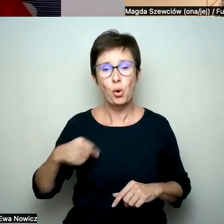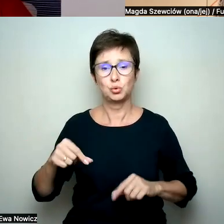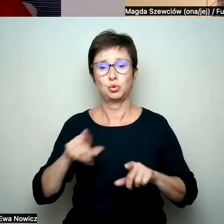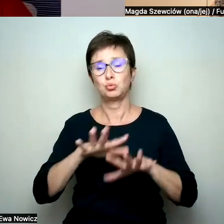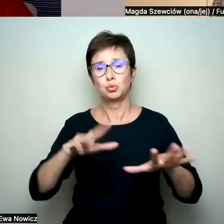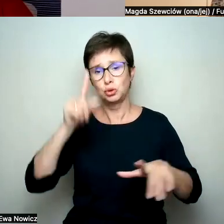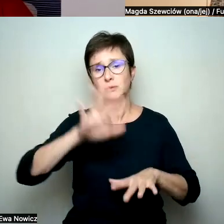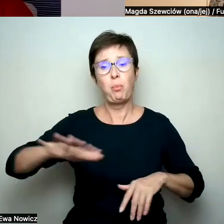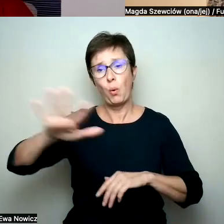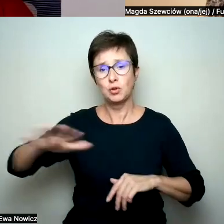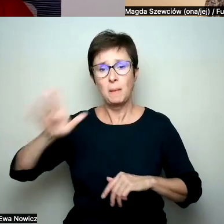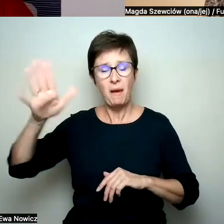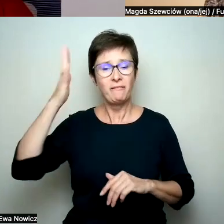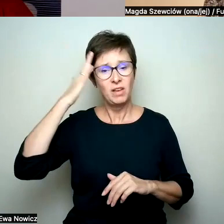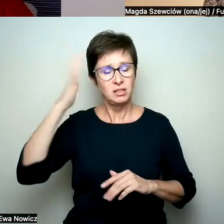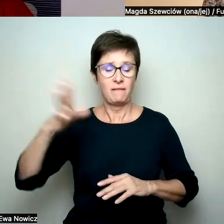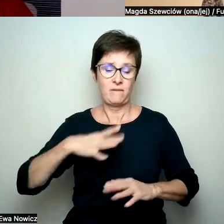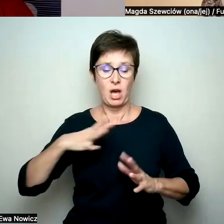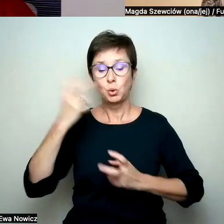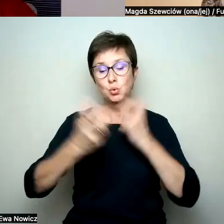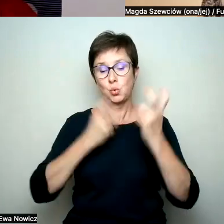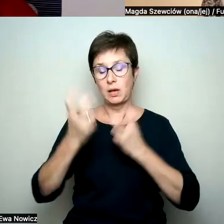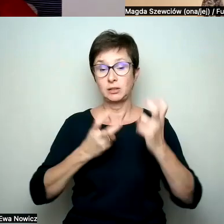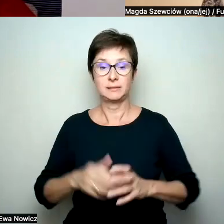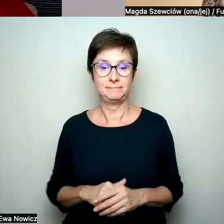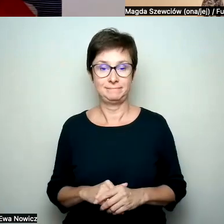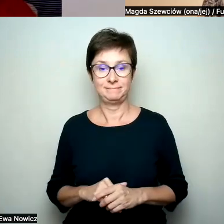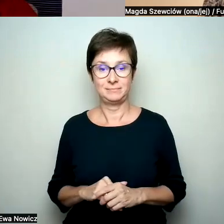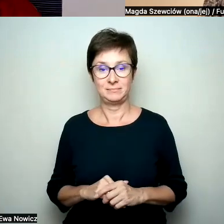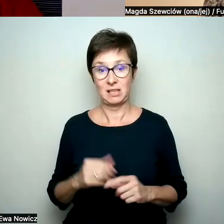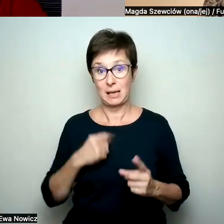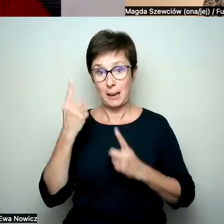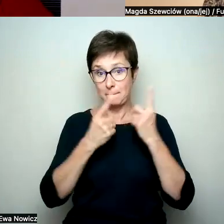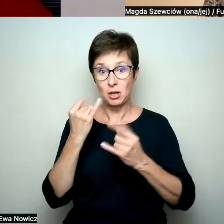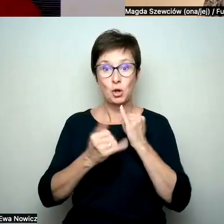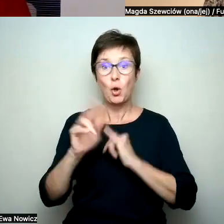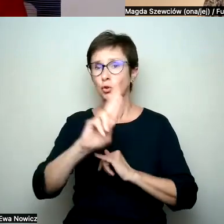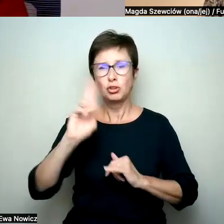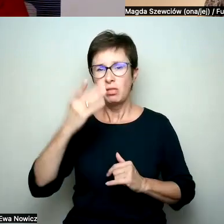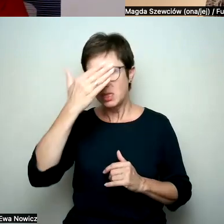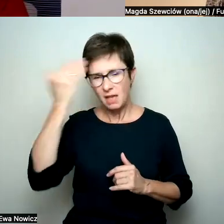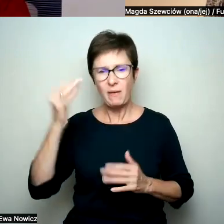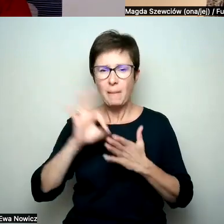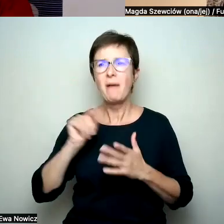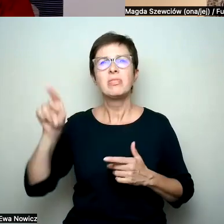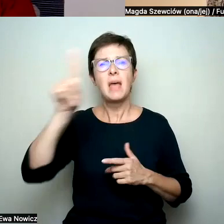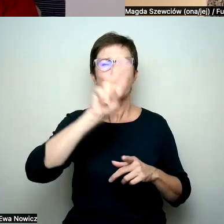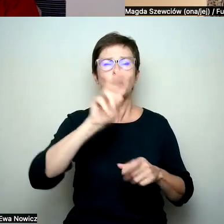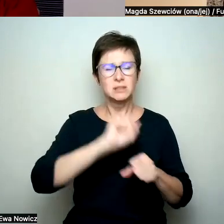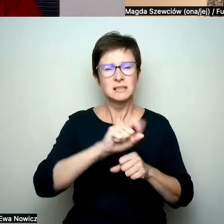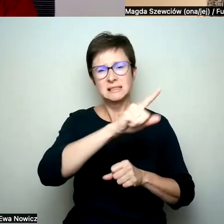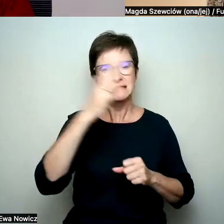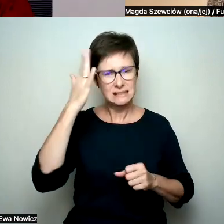które mają wiedzę i warto szukać. Myślę, że jeśli ktoś nie wie, to na pewno gdzieś tam jest ktoś, kto ma odpowiedź.